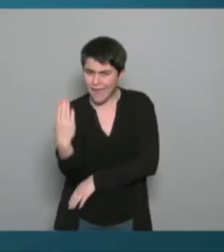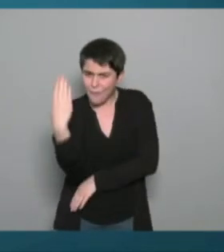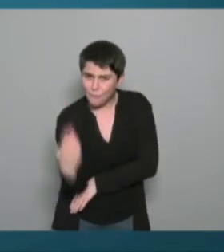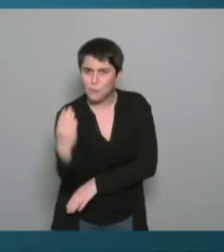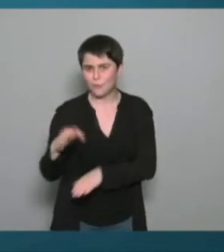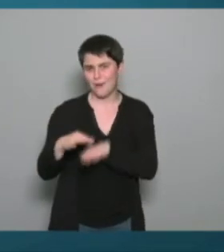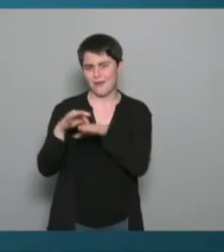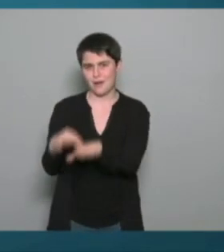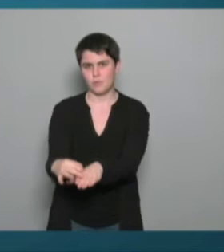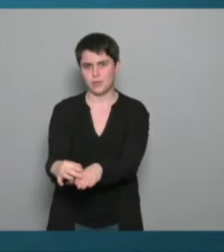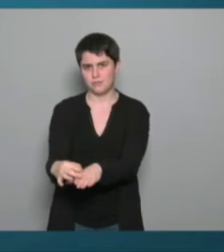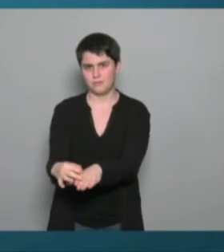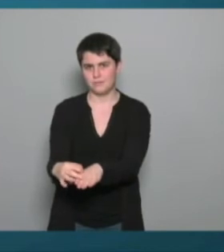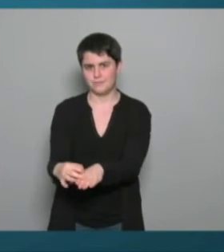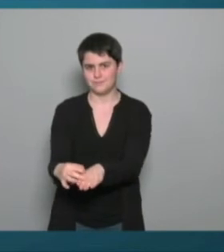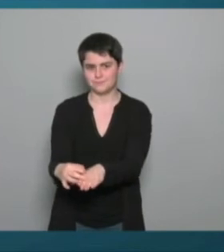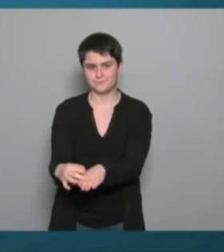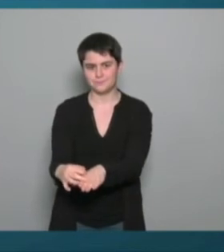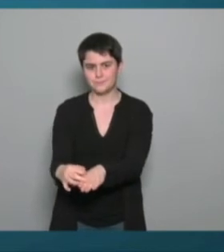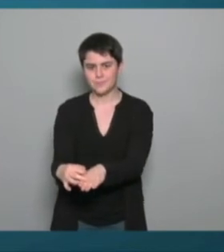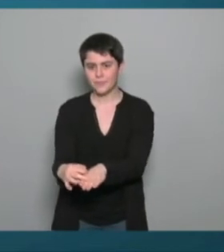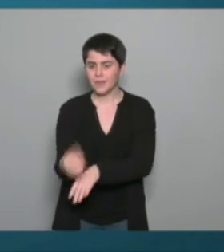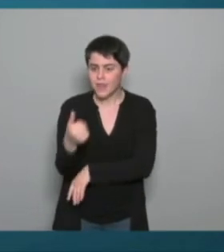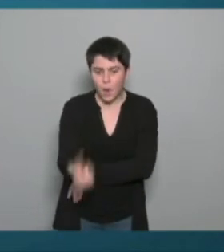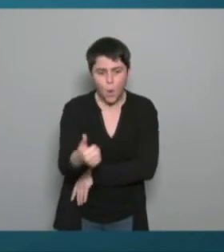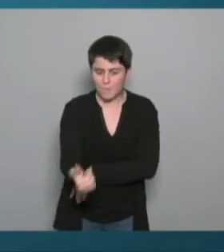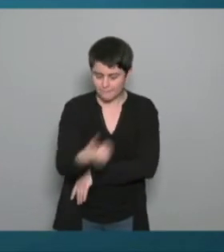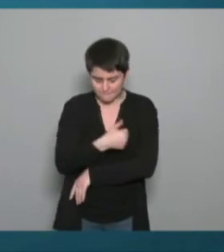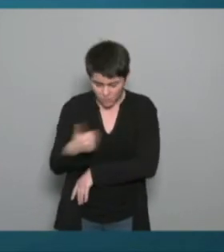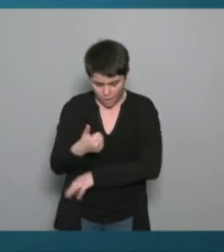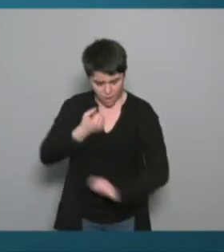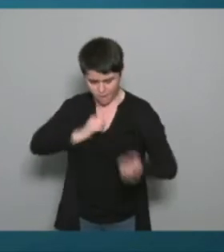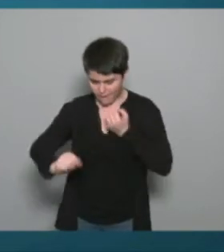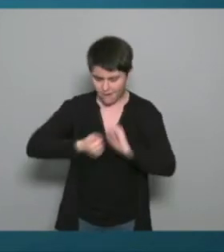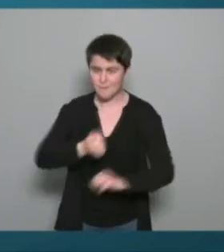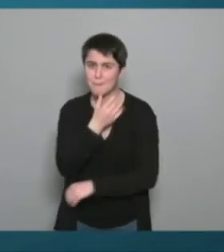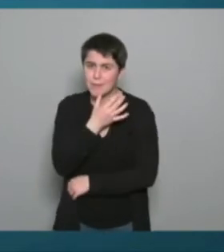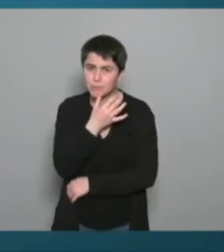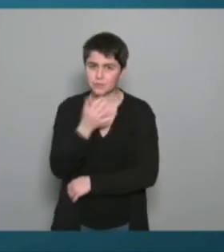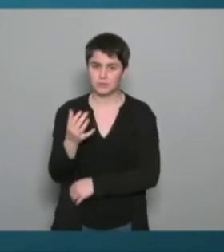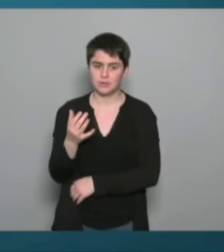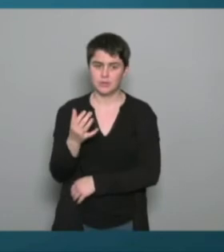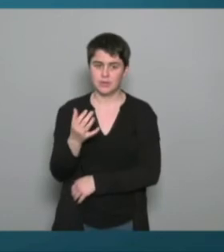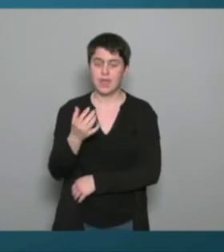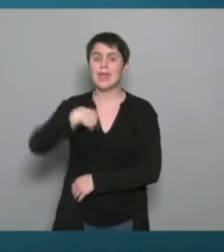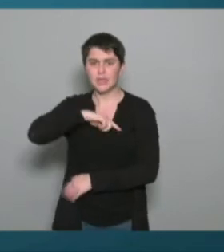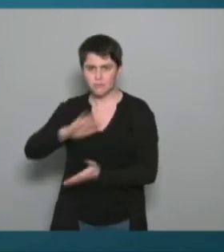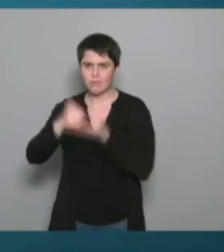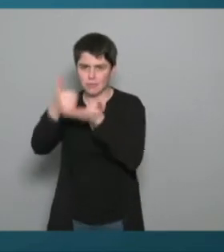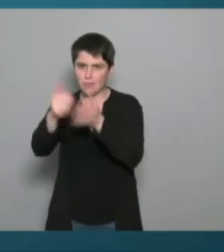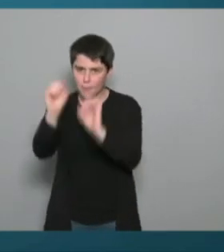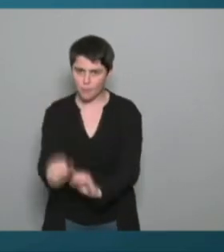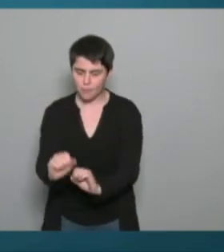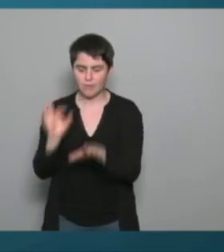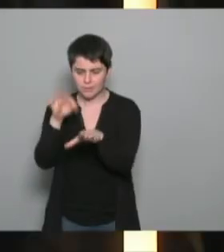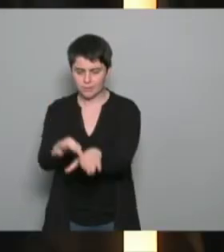ils ne sont pas proactifs et c'est là où nous nous pouvons intervenir oui